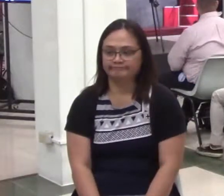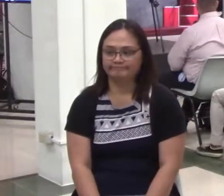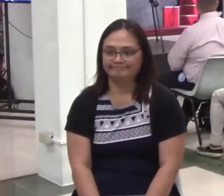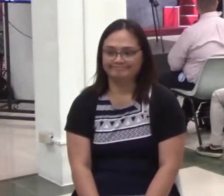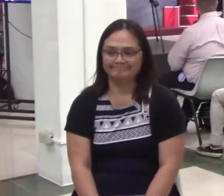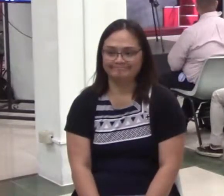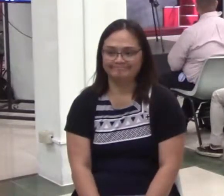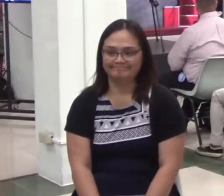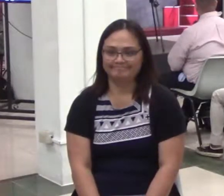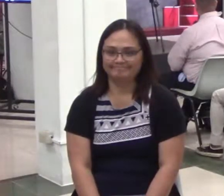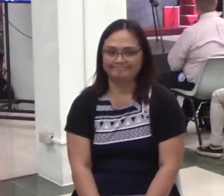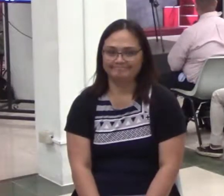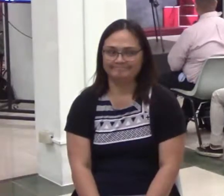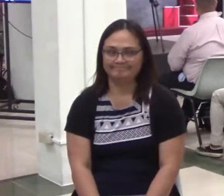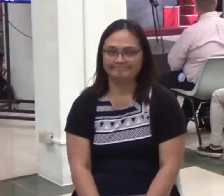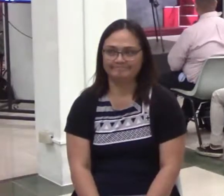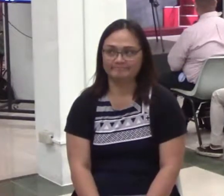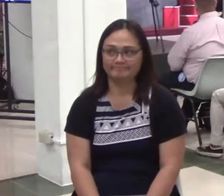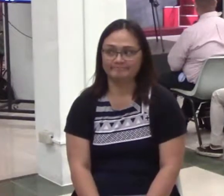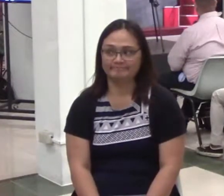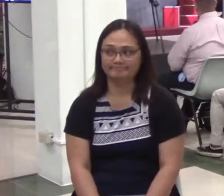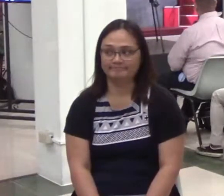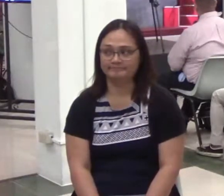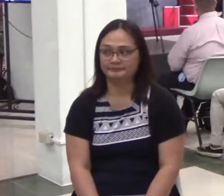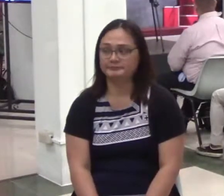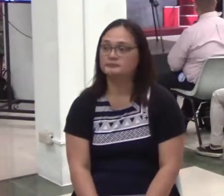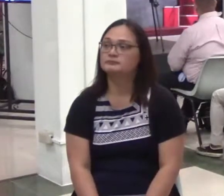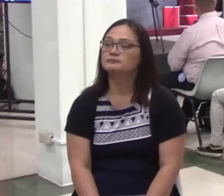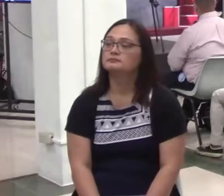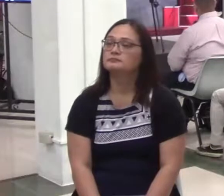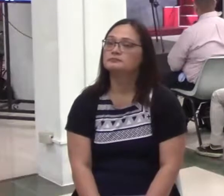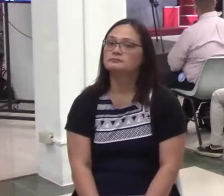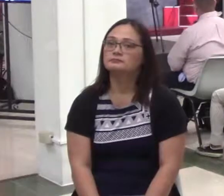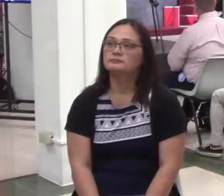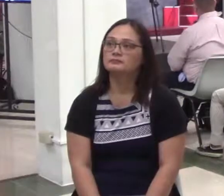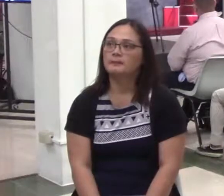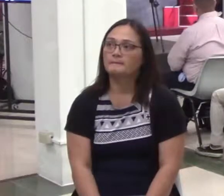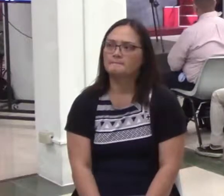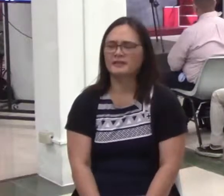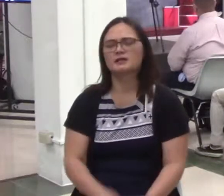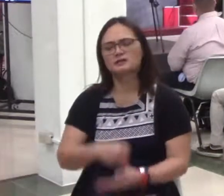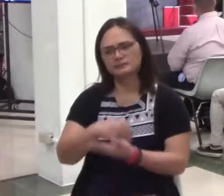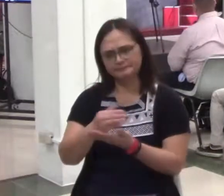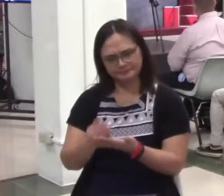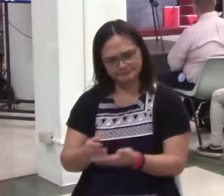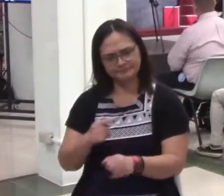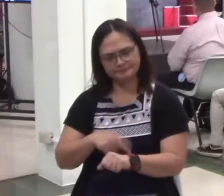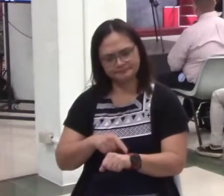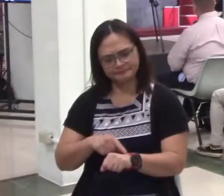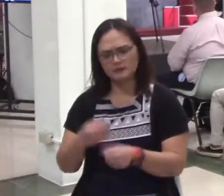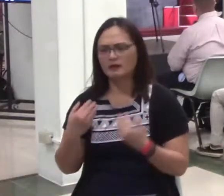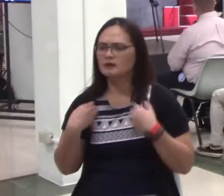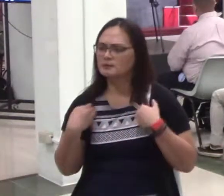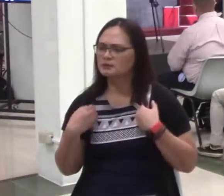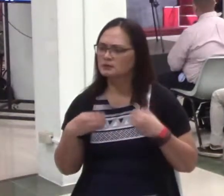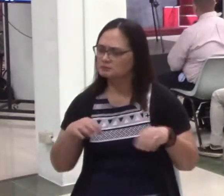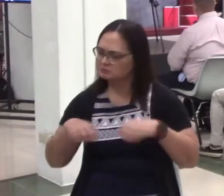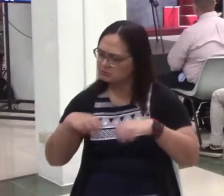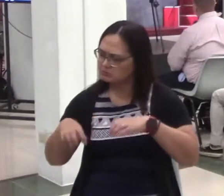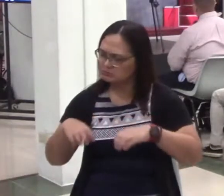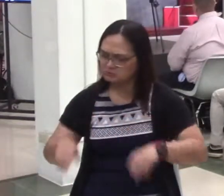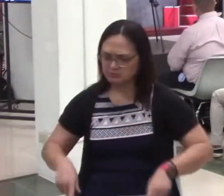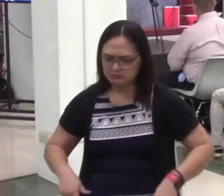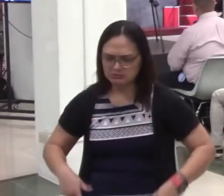You know? And sometimes, meron po tayong ginagawa sa ating buhay na kada na lang, o ito,